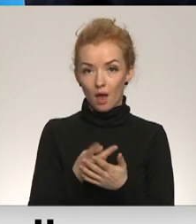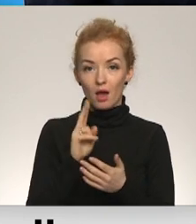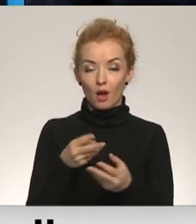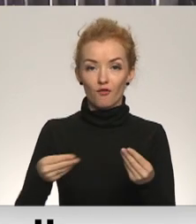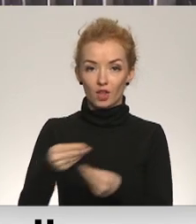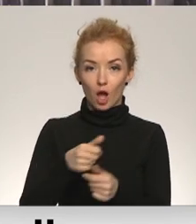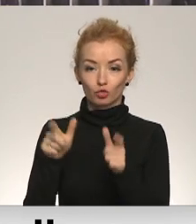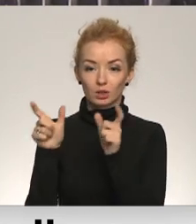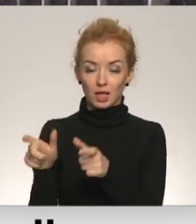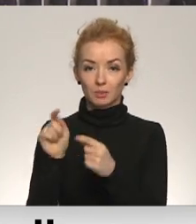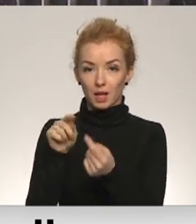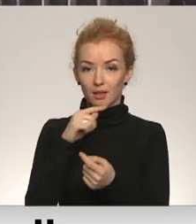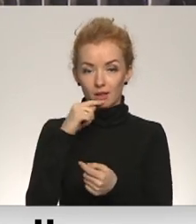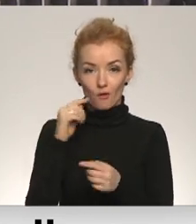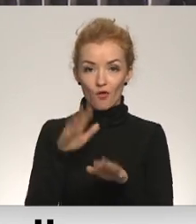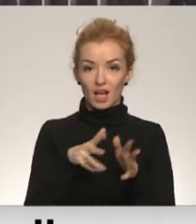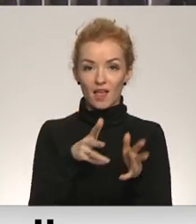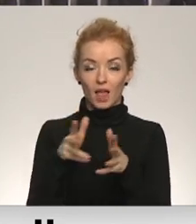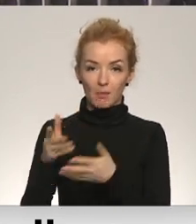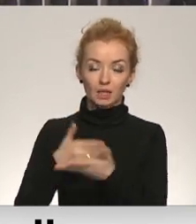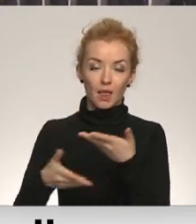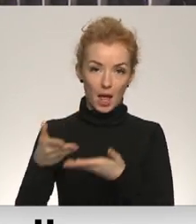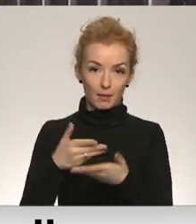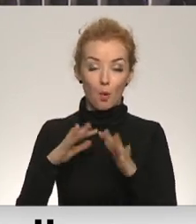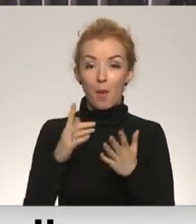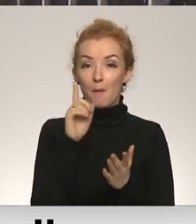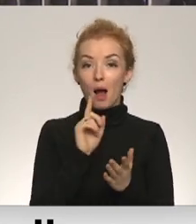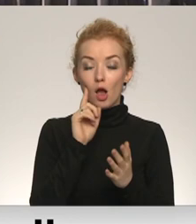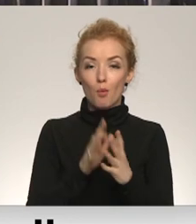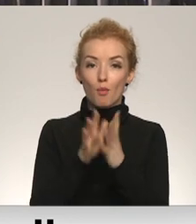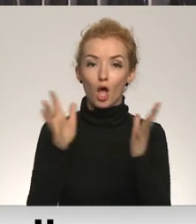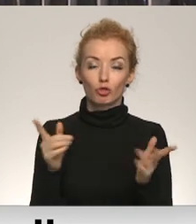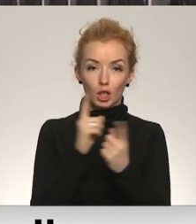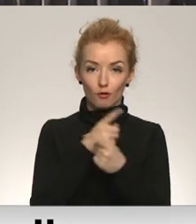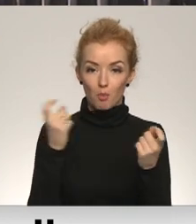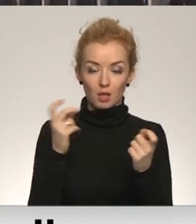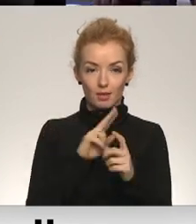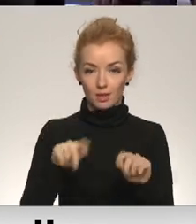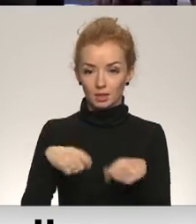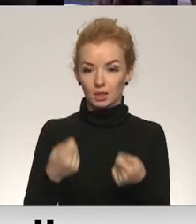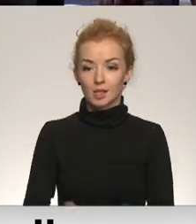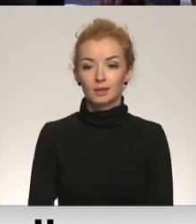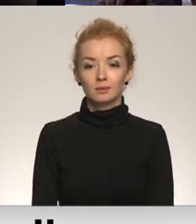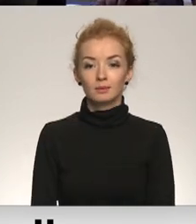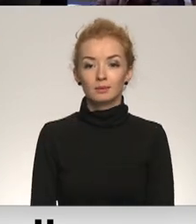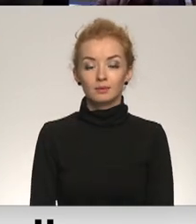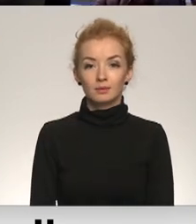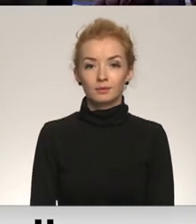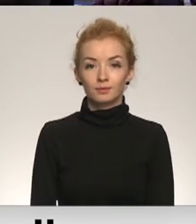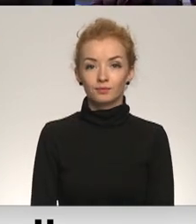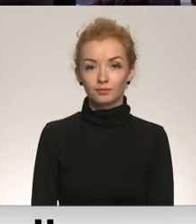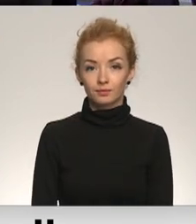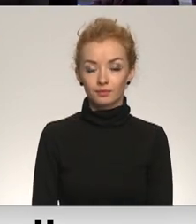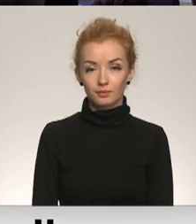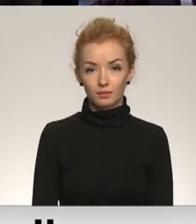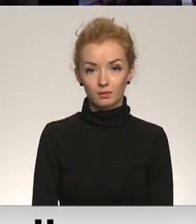finanšu sankcijas pret Krieviju varētu ietekmēt sadarbību, taču pagaidām plašāku informāciju nesniec. Svetlana